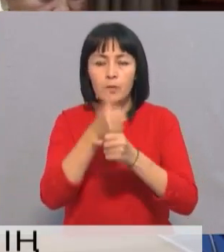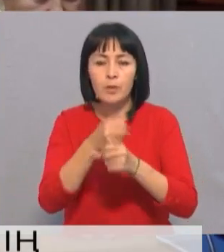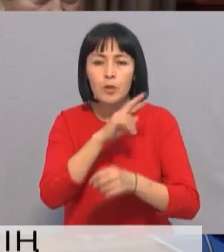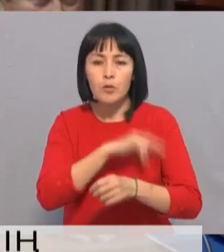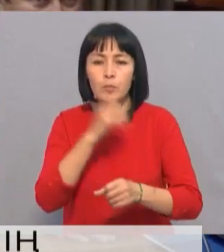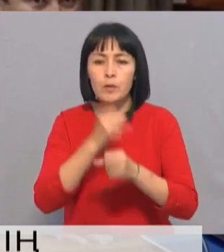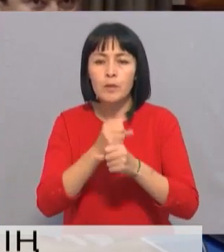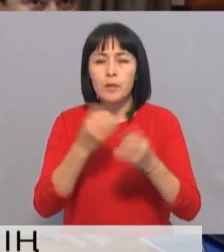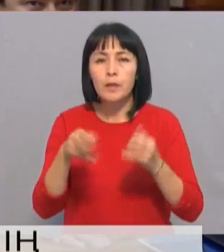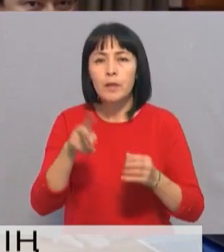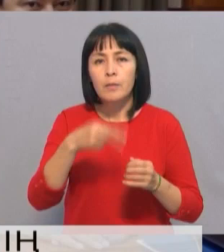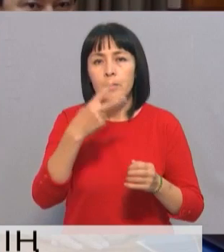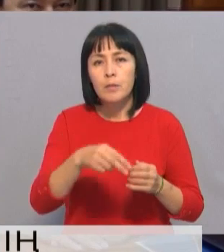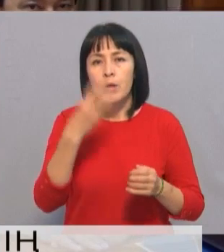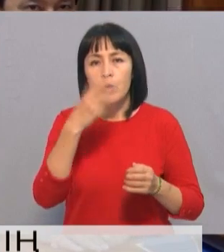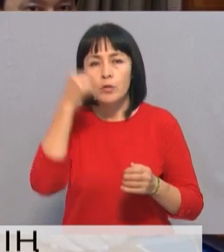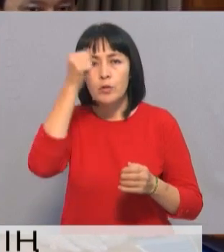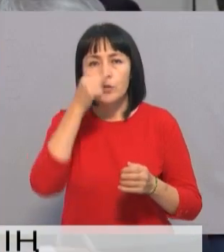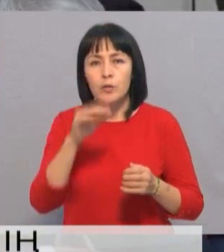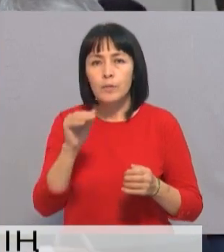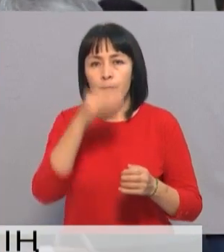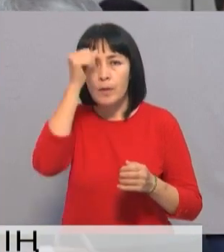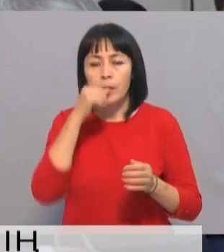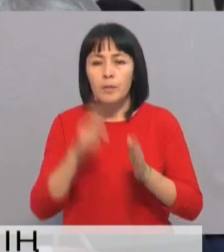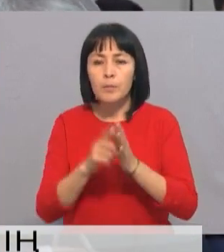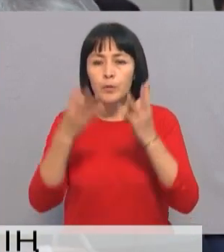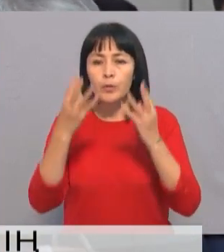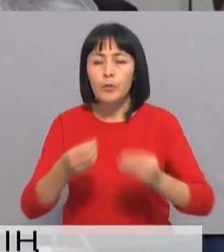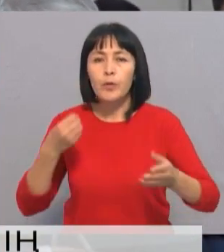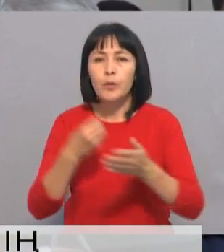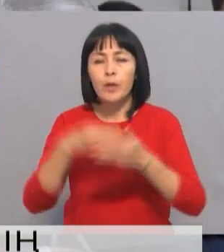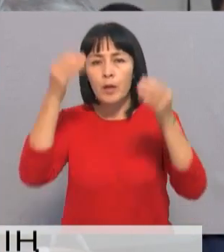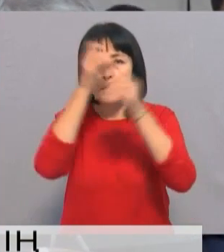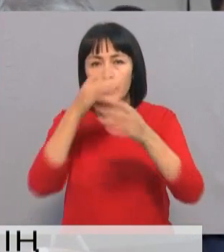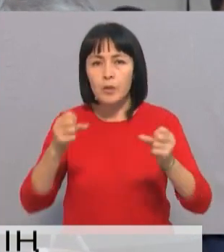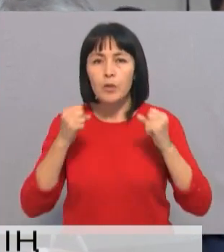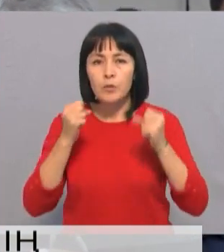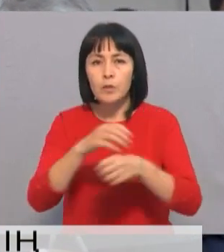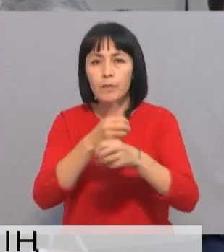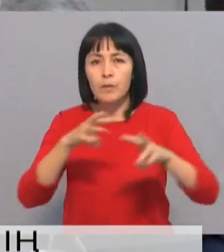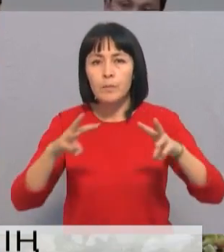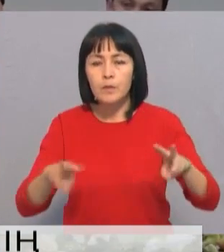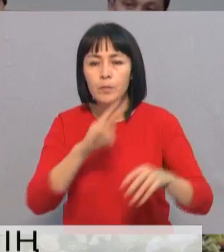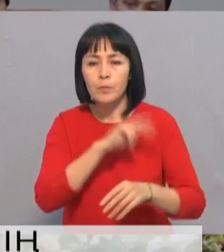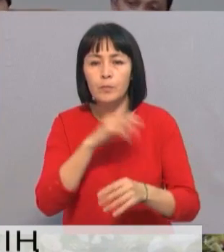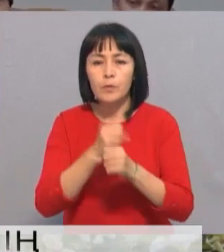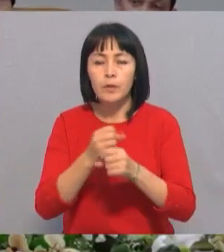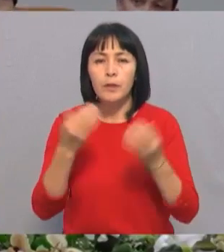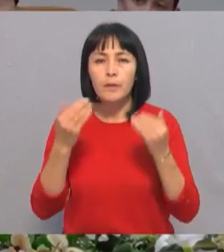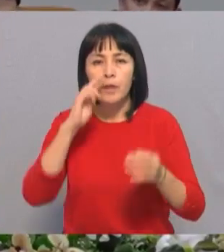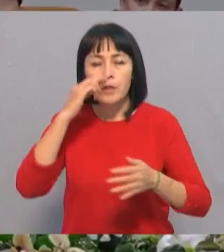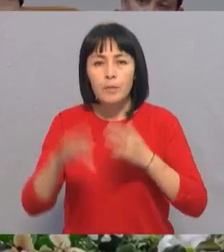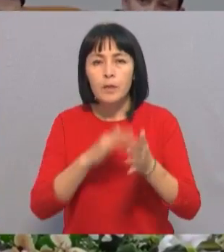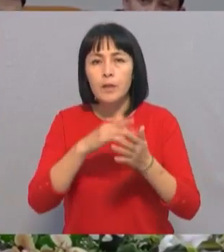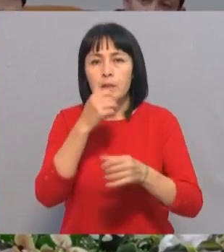қызметтер атқарған 2023 жылдың ақпан айынан бастап, бүгінгі дейін Мәдіне және спорт вице-министері болды. Енді міне